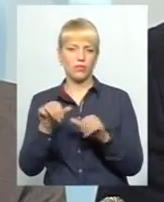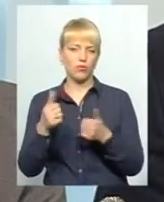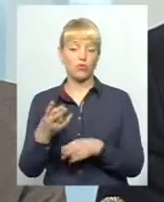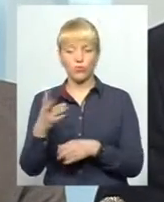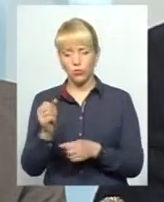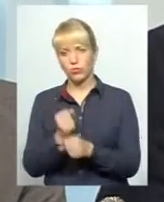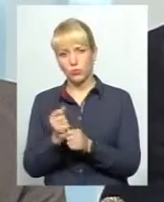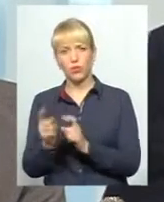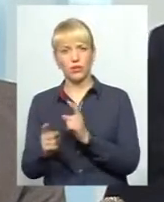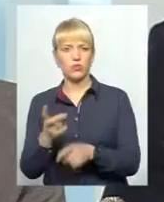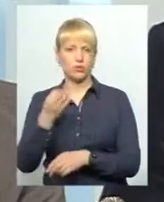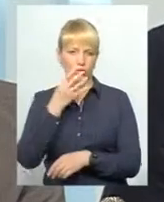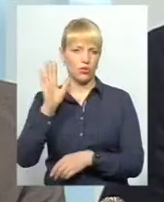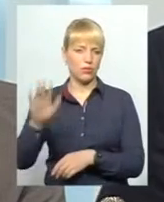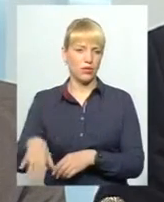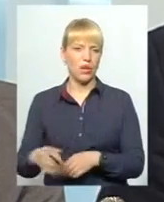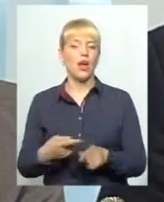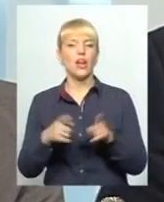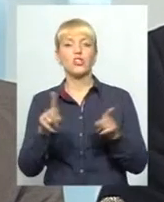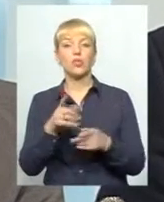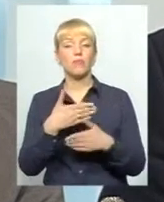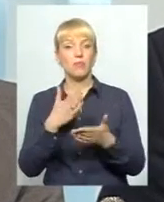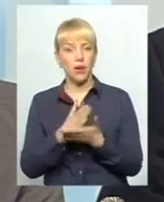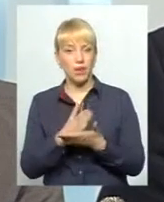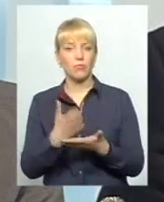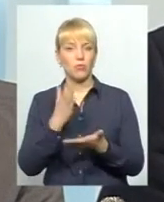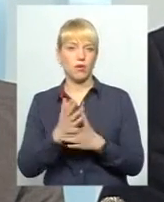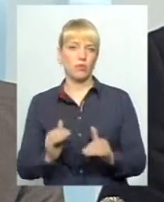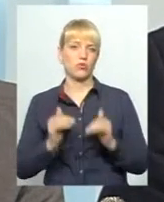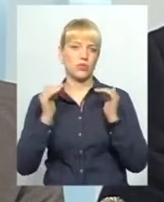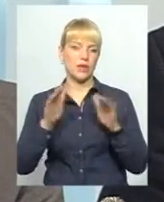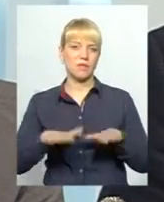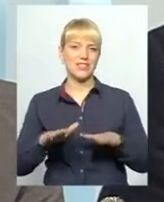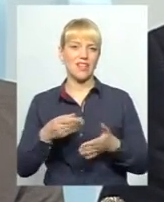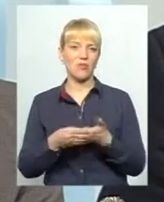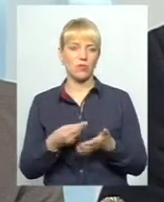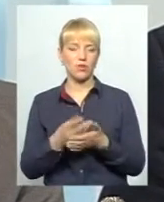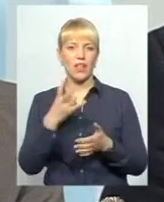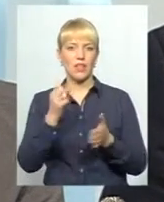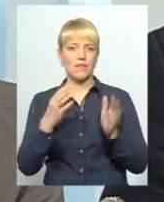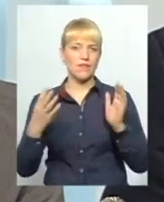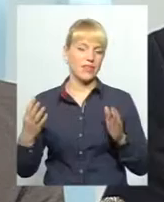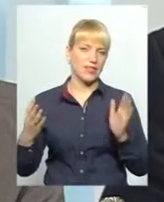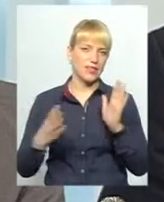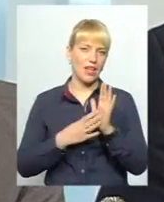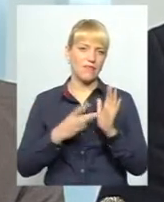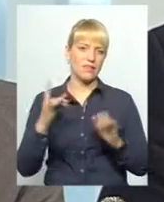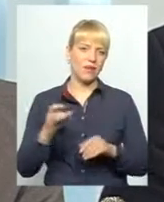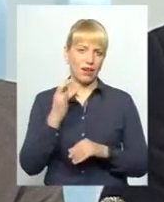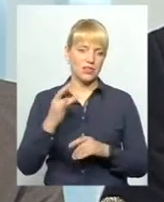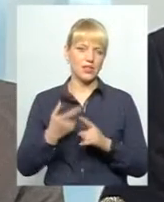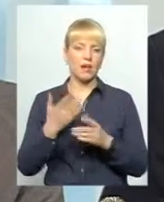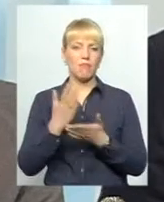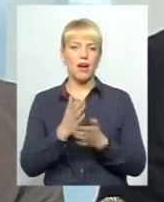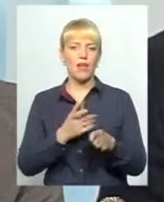вробили реформу, значить дуже добре. Що ми маємо? Маємо зростання місцевих бюджетів майже в 9 разів за минулий рік. Маємо